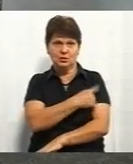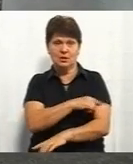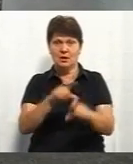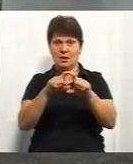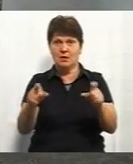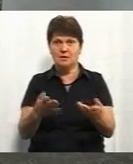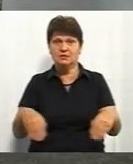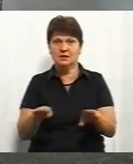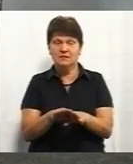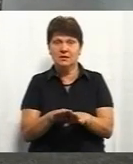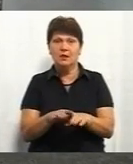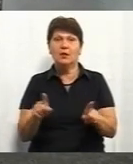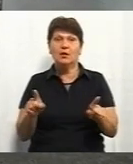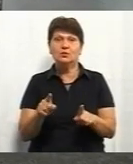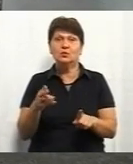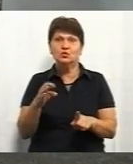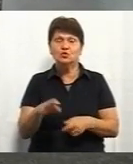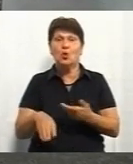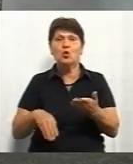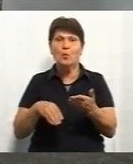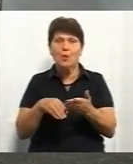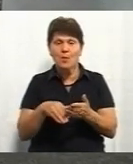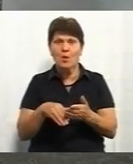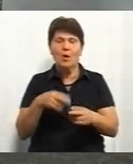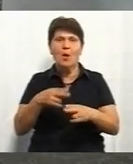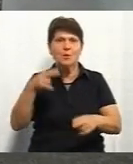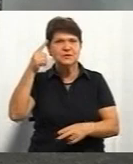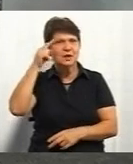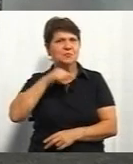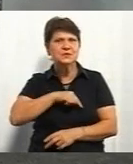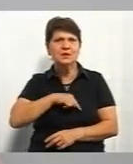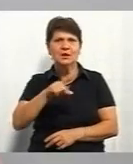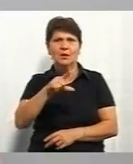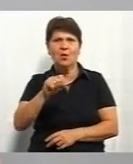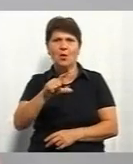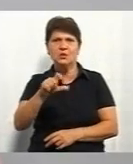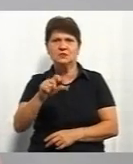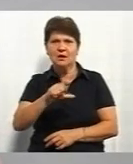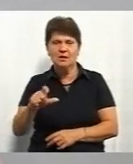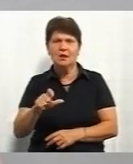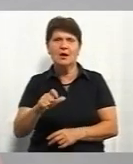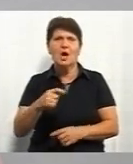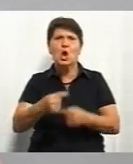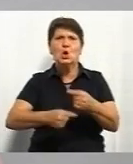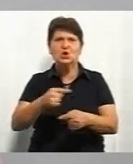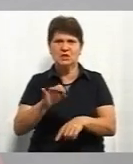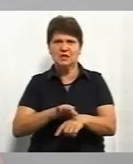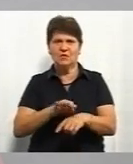допомога при гострих психозах і при загостренні хронічних захворювань